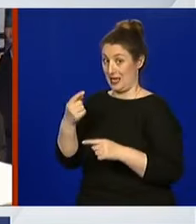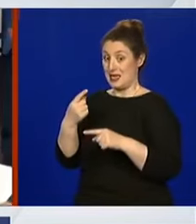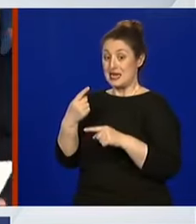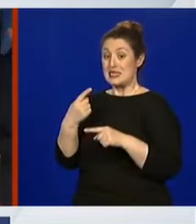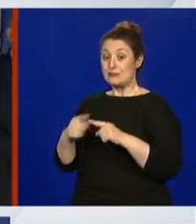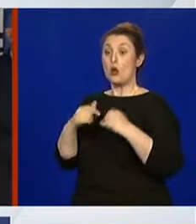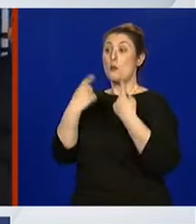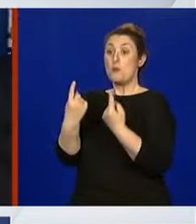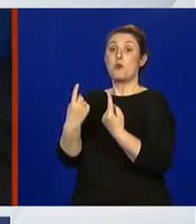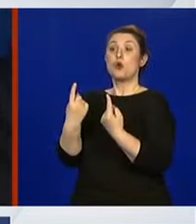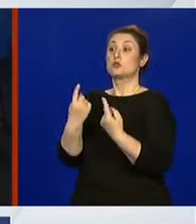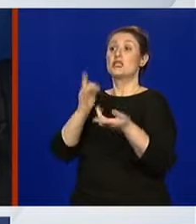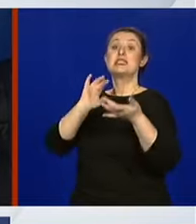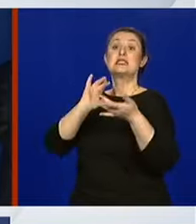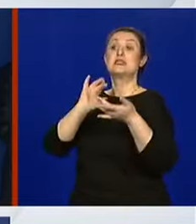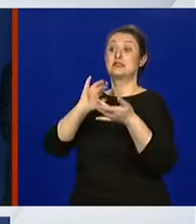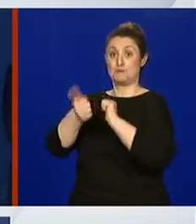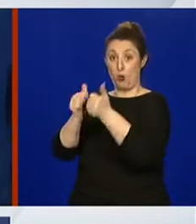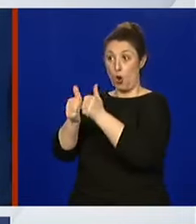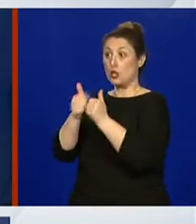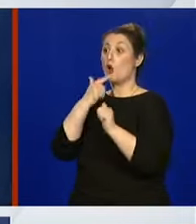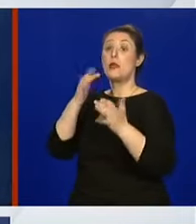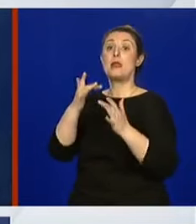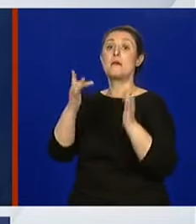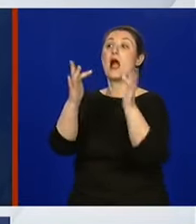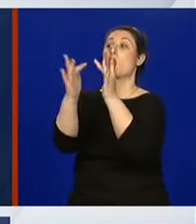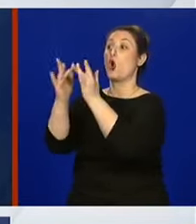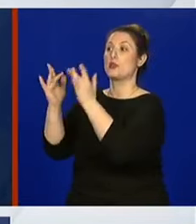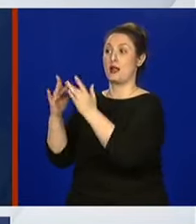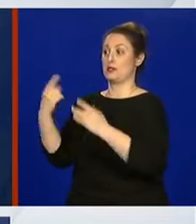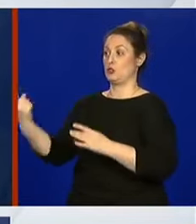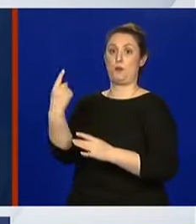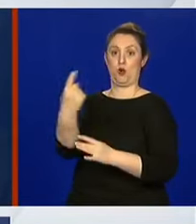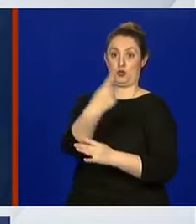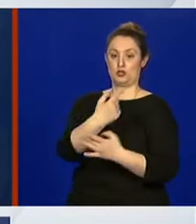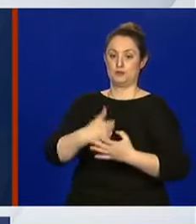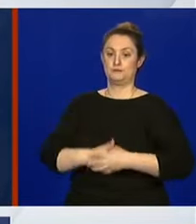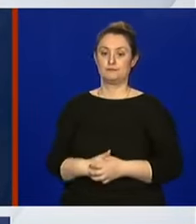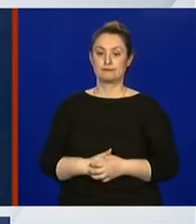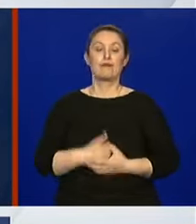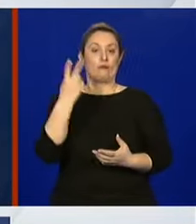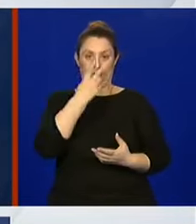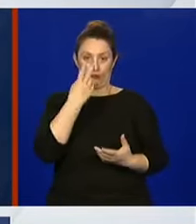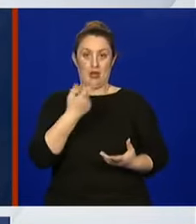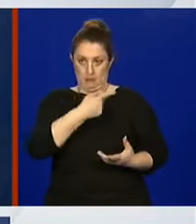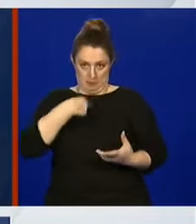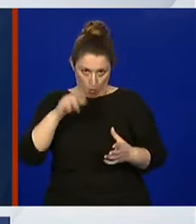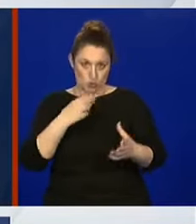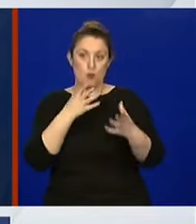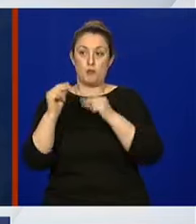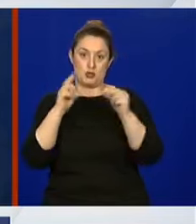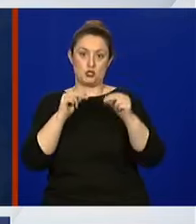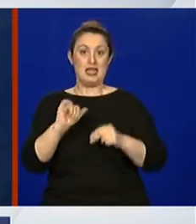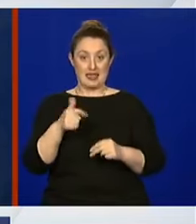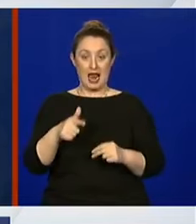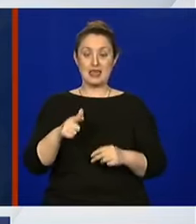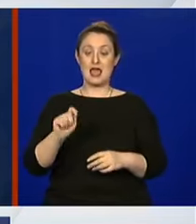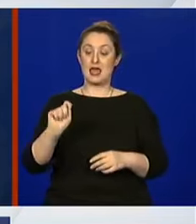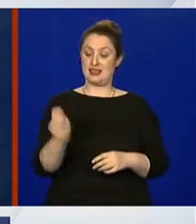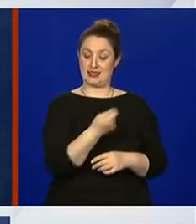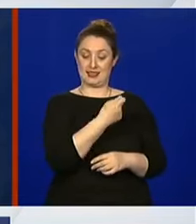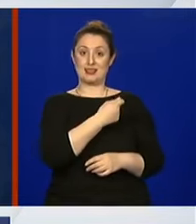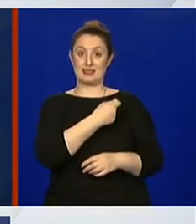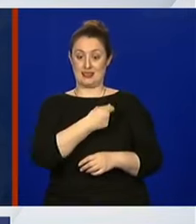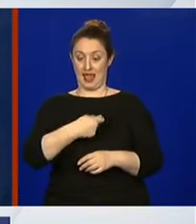sportovi, mislim... Pa gledajte, o tome možemo puno diskutirati. Da li je tenis bezkontaktni sport? Ako vi bacite lopticu ispred